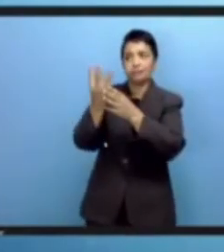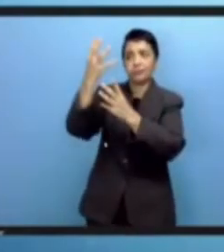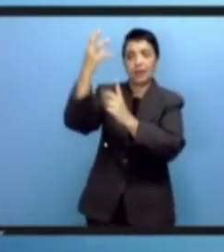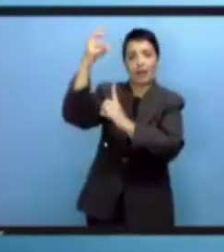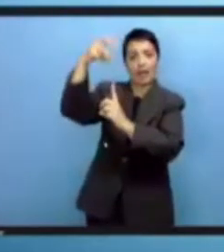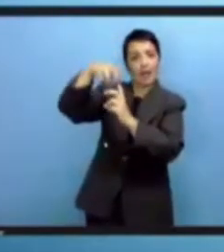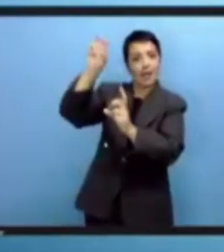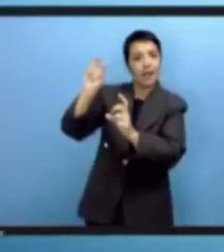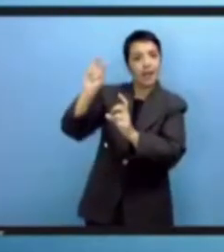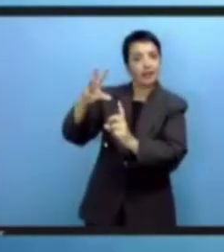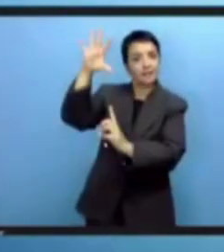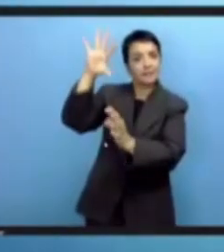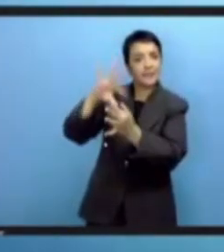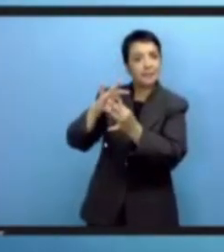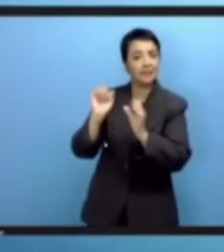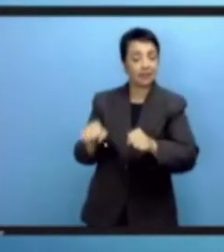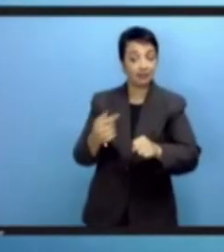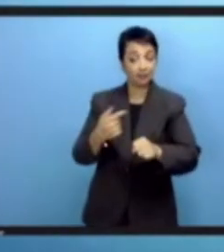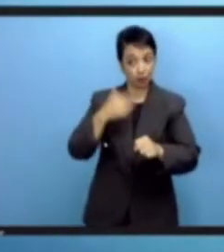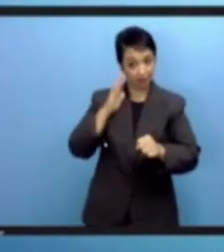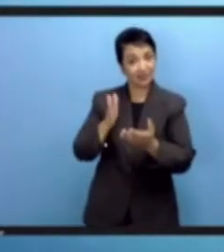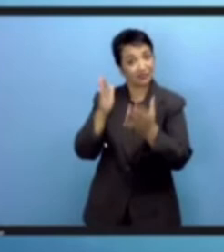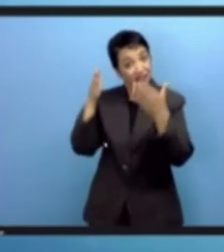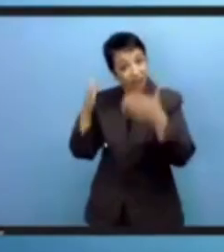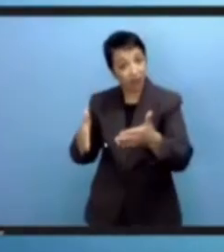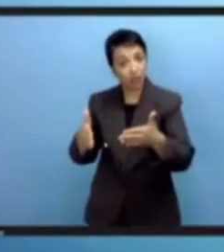والصحة وأيضا في